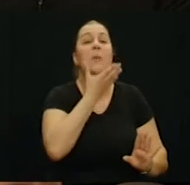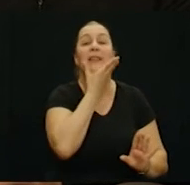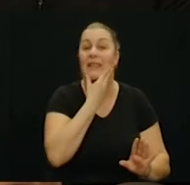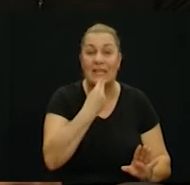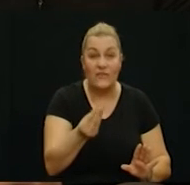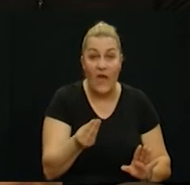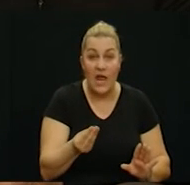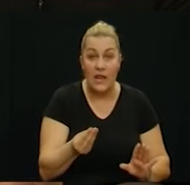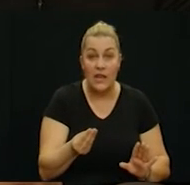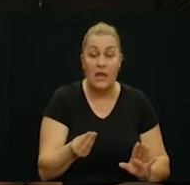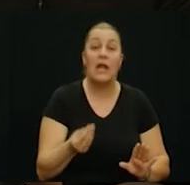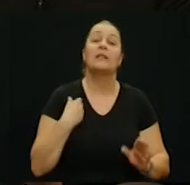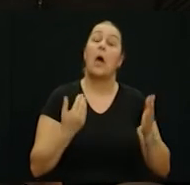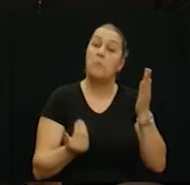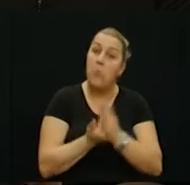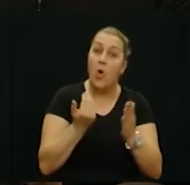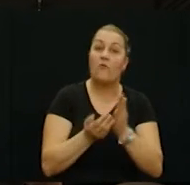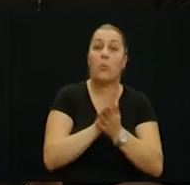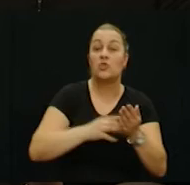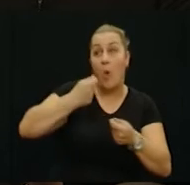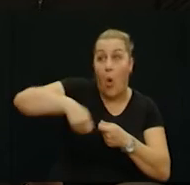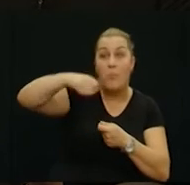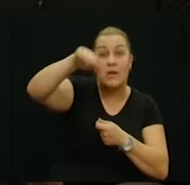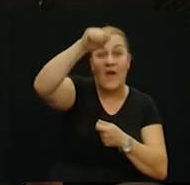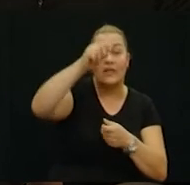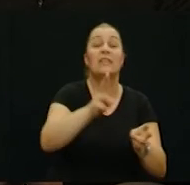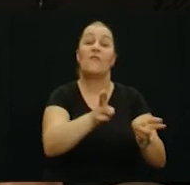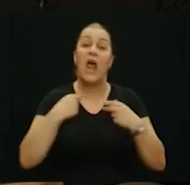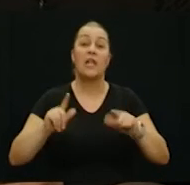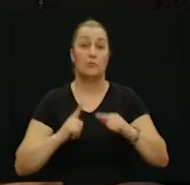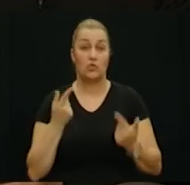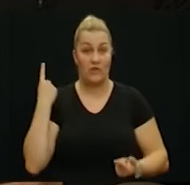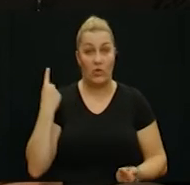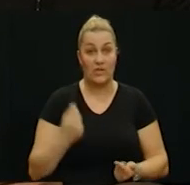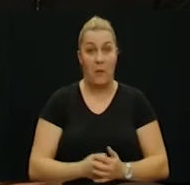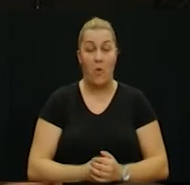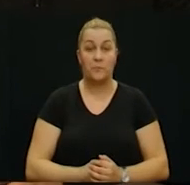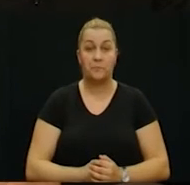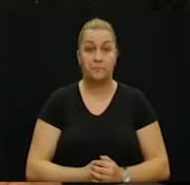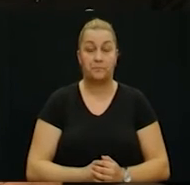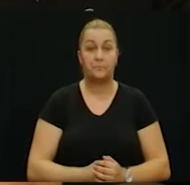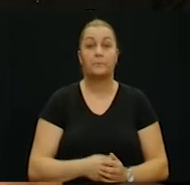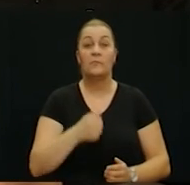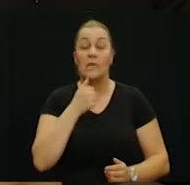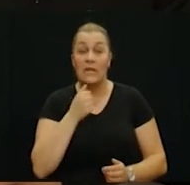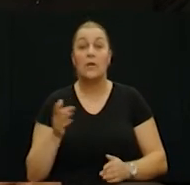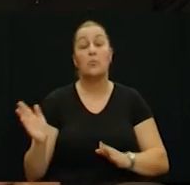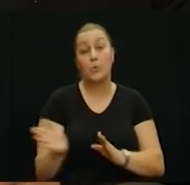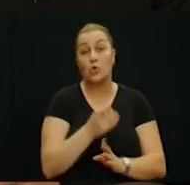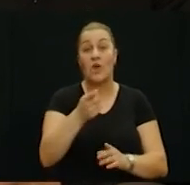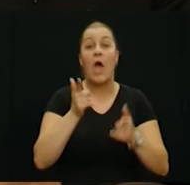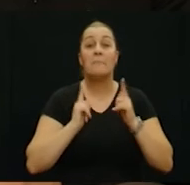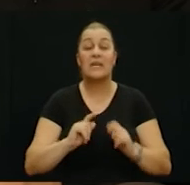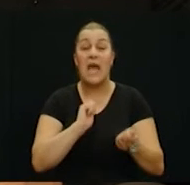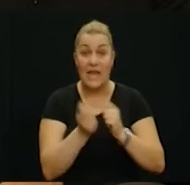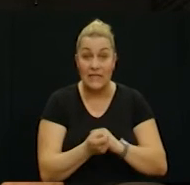na majon divan na majon krasa i da ga počnemo unavljati da se da vratimo život u njega i to što je